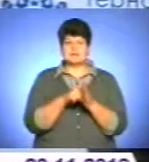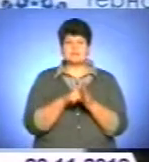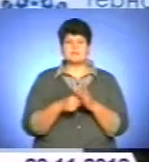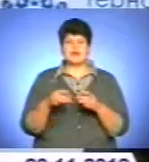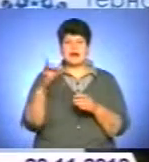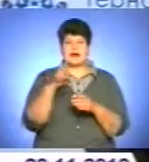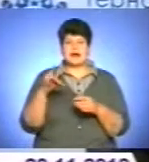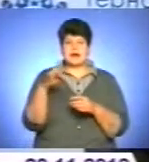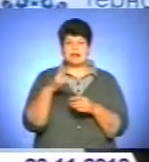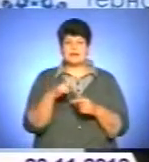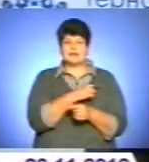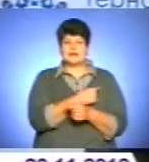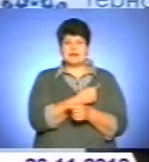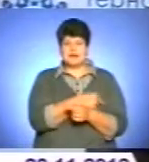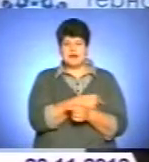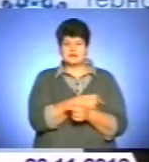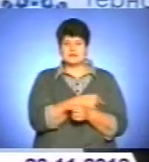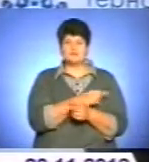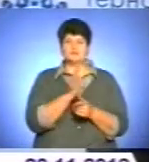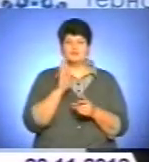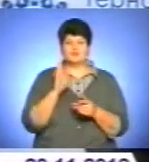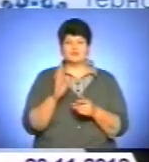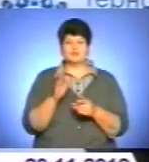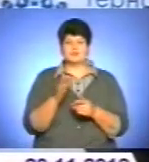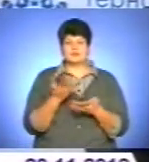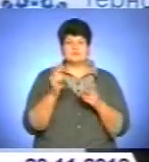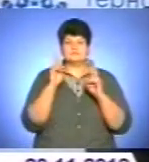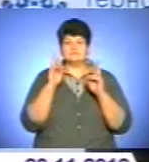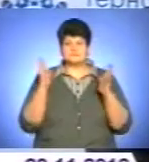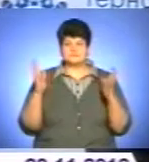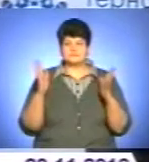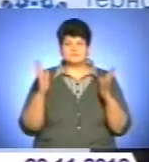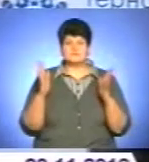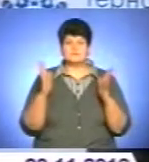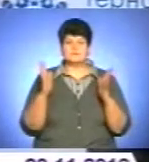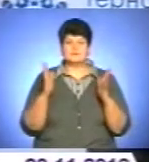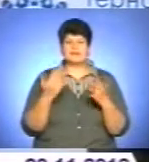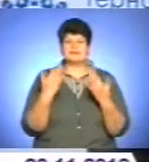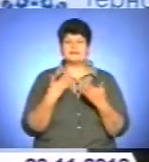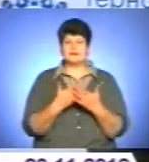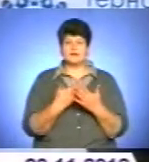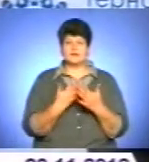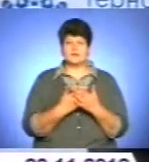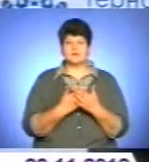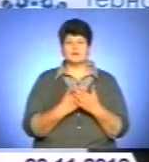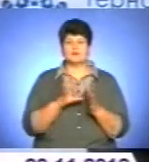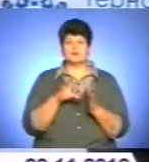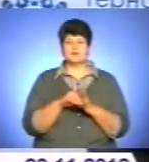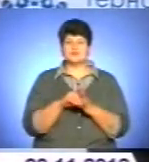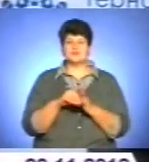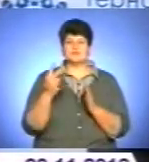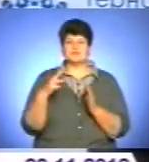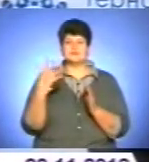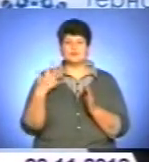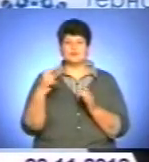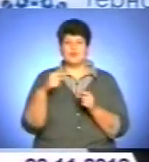будуть в Чорткові, Бережанах, Кременці, тобто ніхто гарантій не дає. Ми вже, особливо, коли, навіть балотуючись по 65-му окрузі,